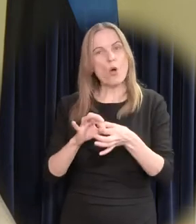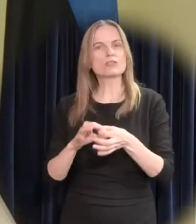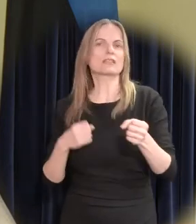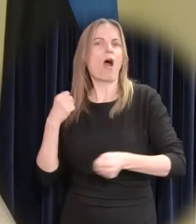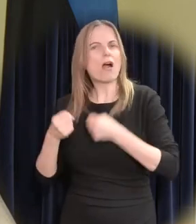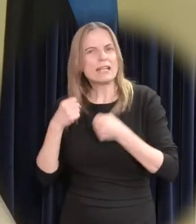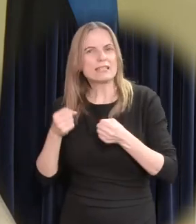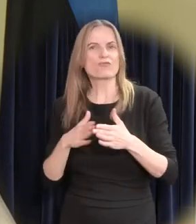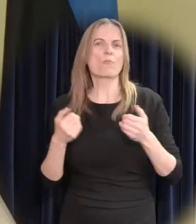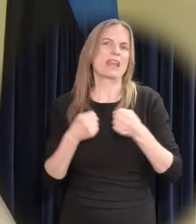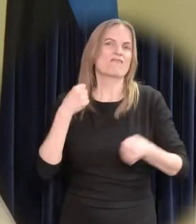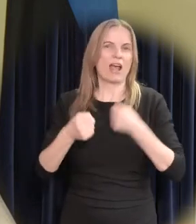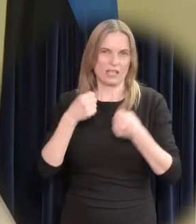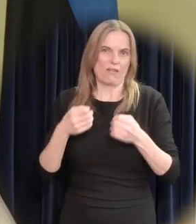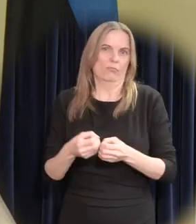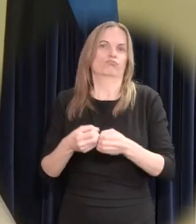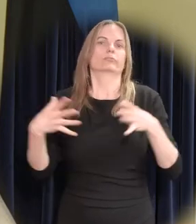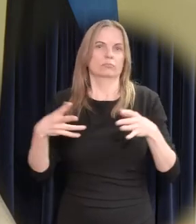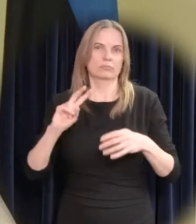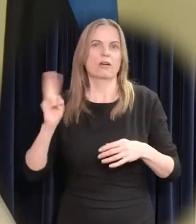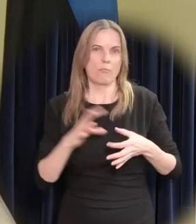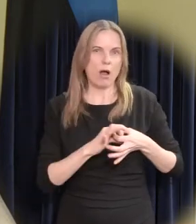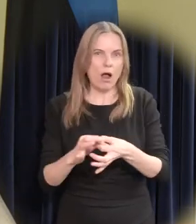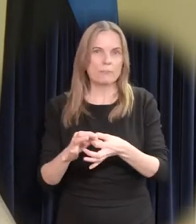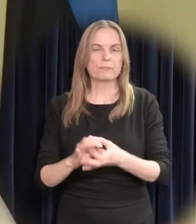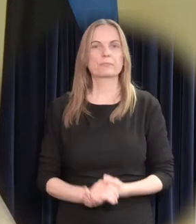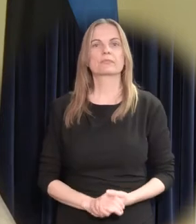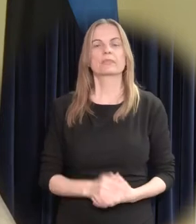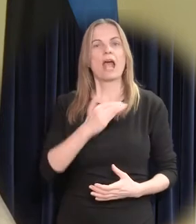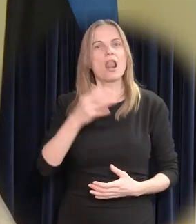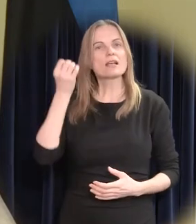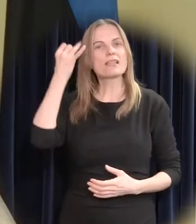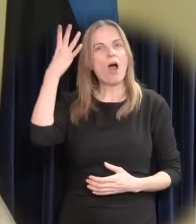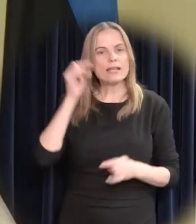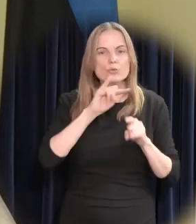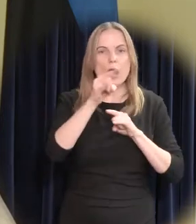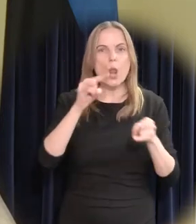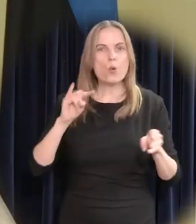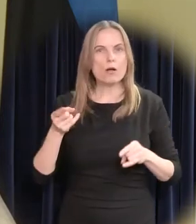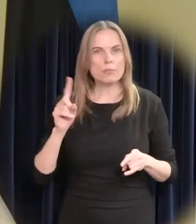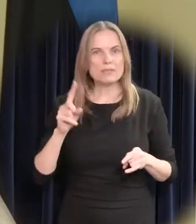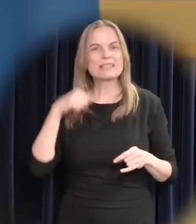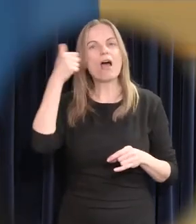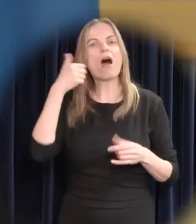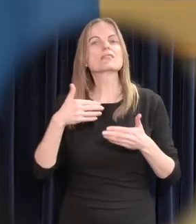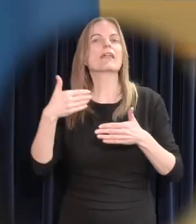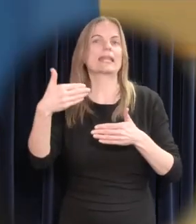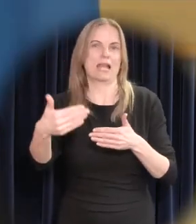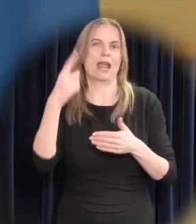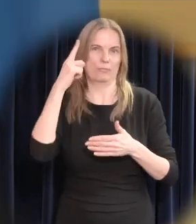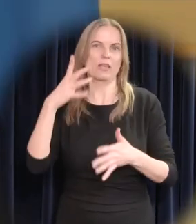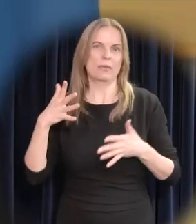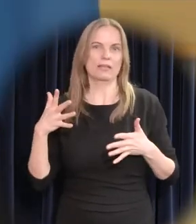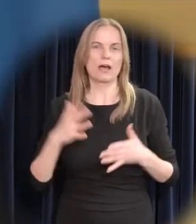ja perevägivalla juhtumid. Lastehariduse lünkades saame lõplikult teadlikuks alles aastate pärast. See, mis